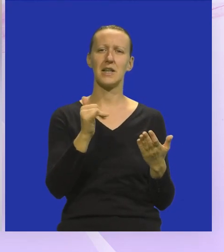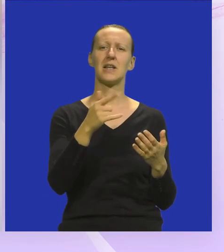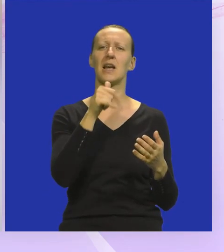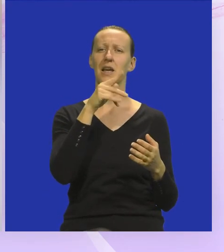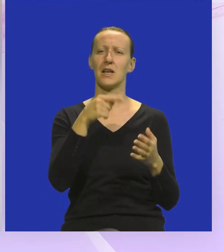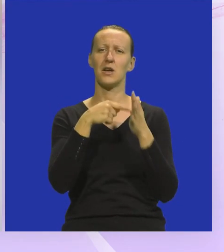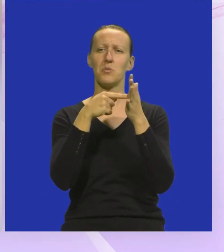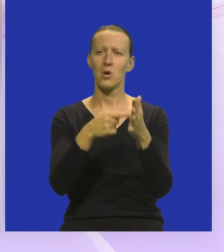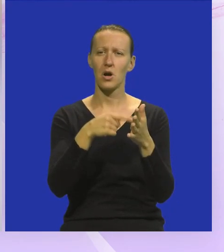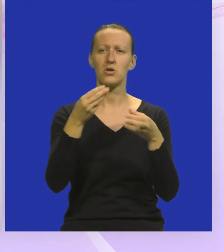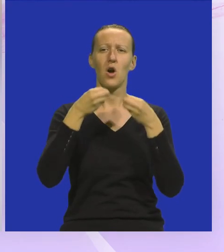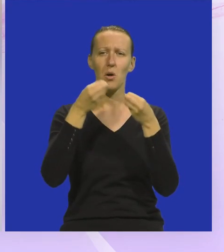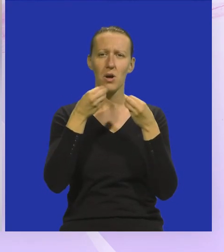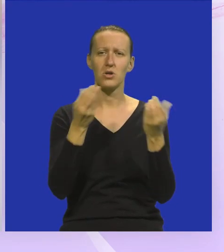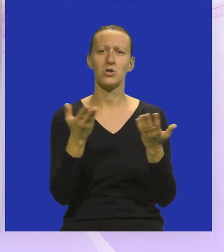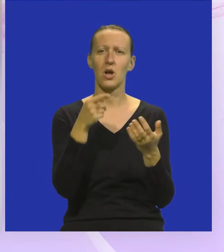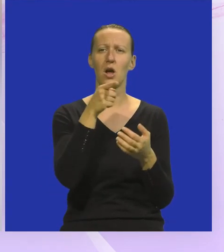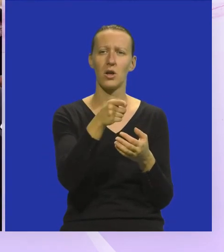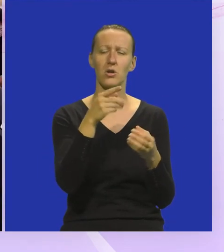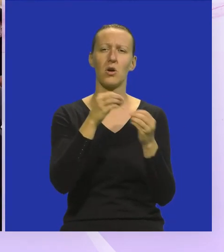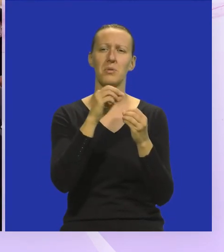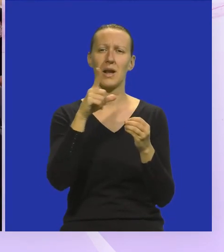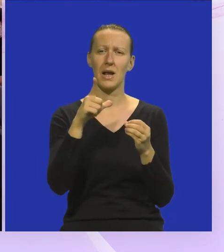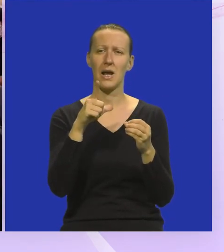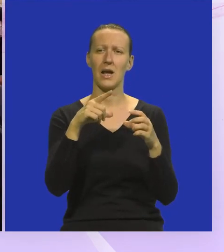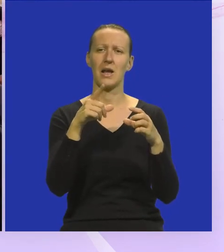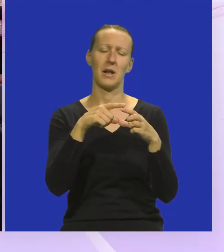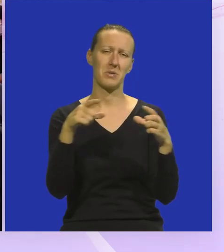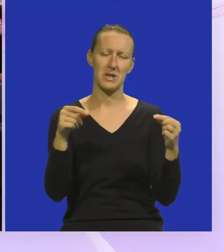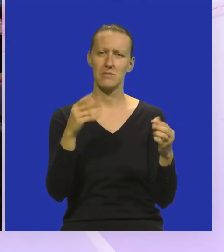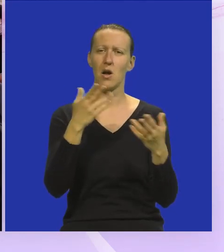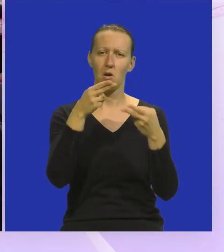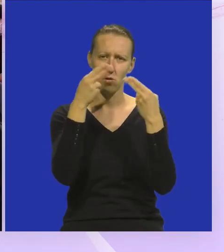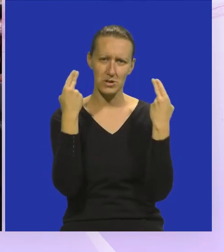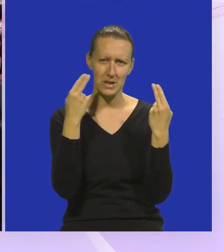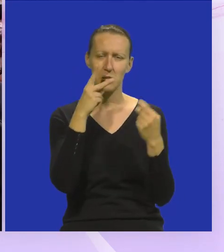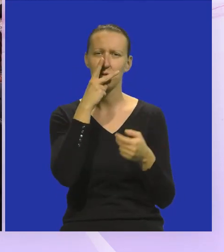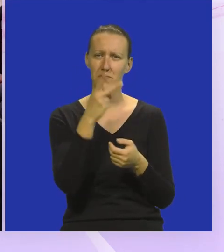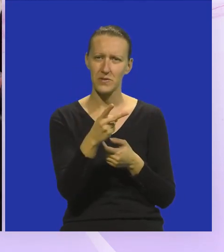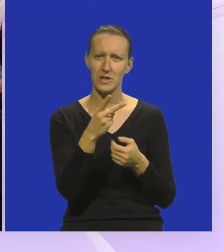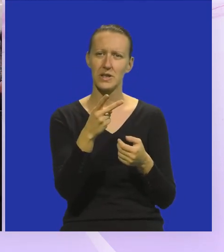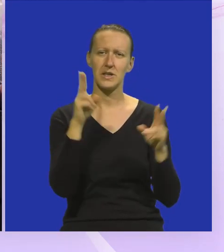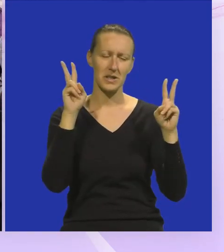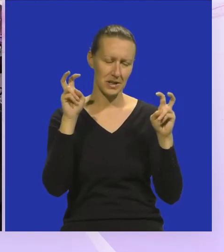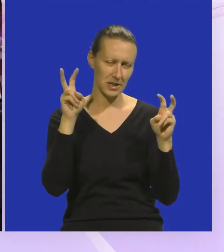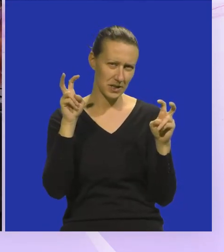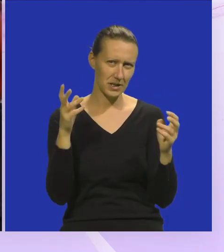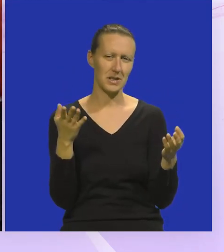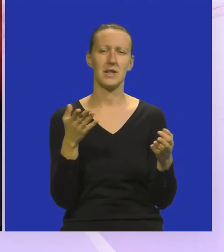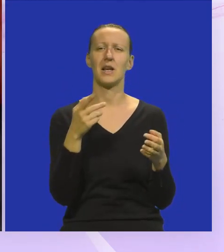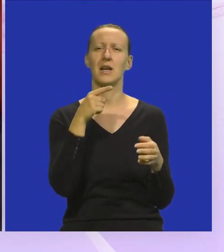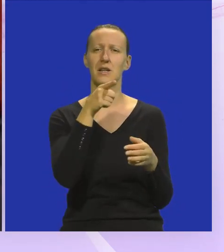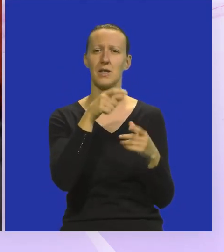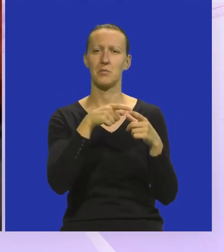i predstavlja i obješnjava što je to Brail pismo, kako slijepi vide pod navodnicima